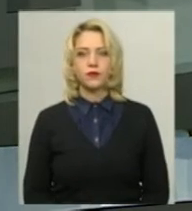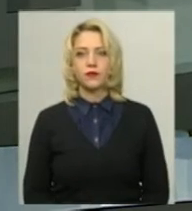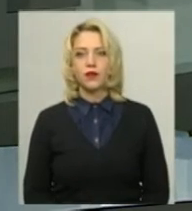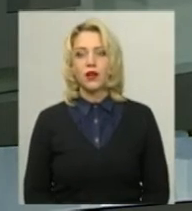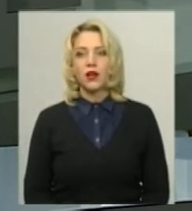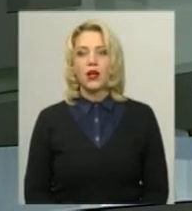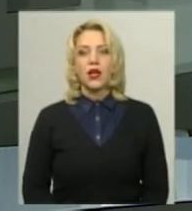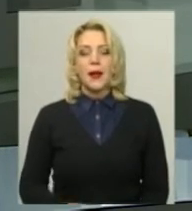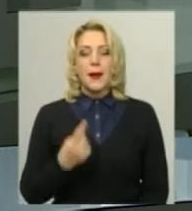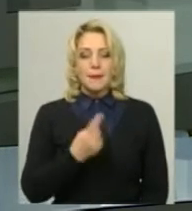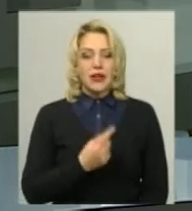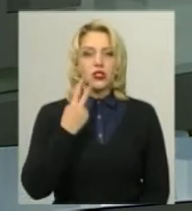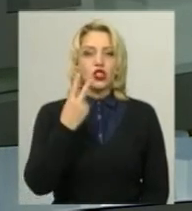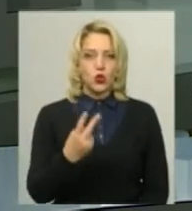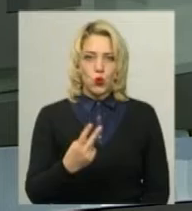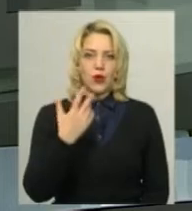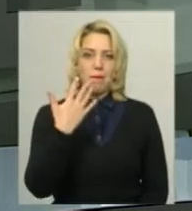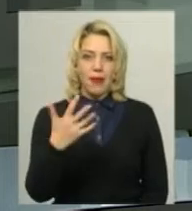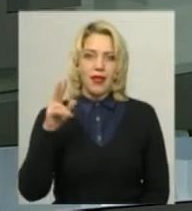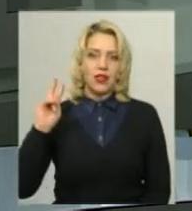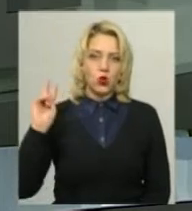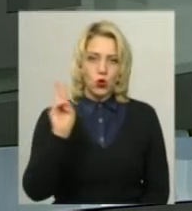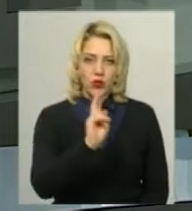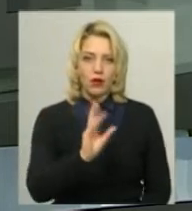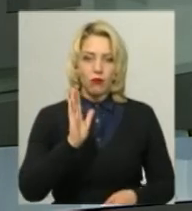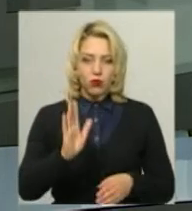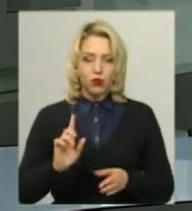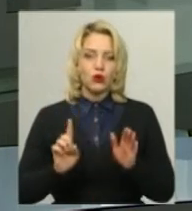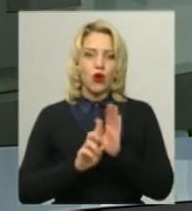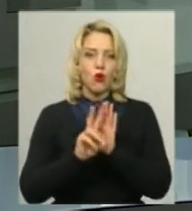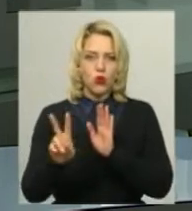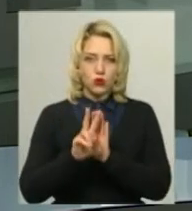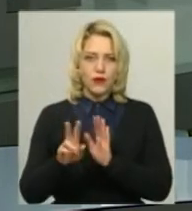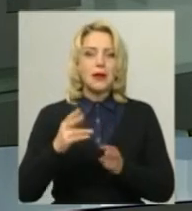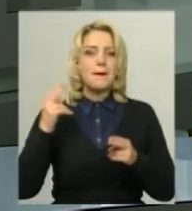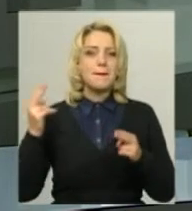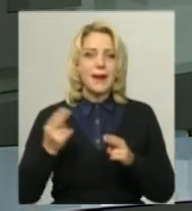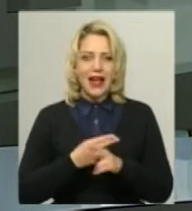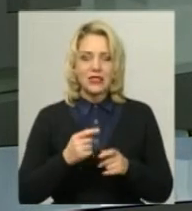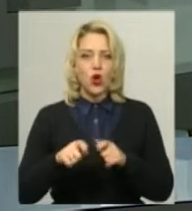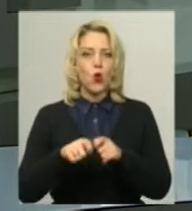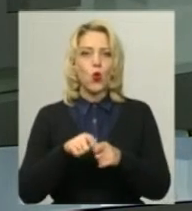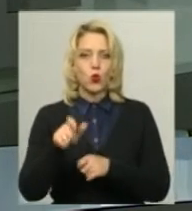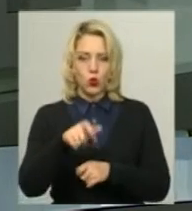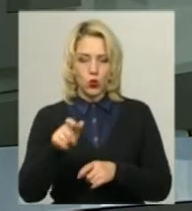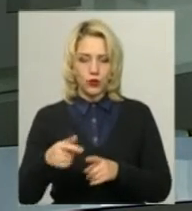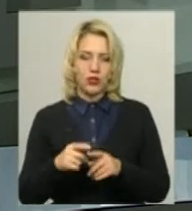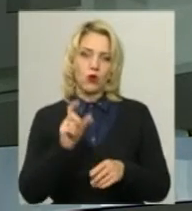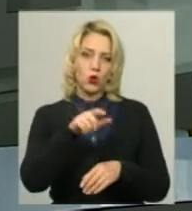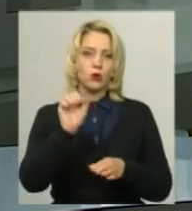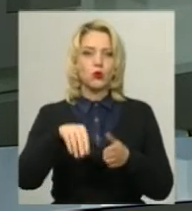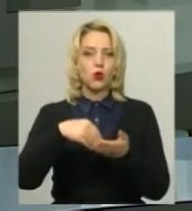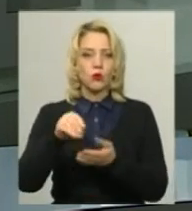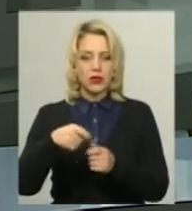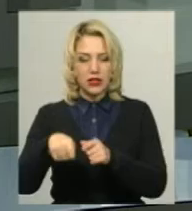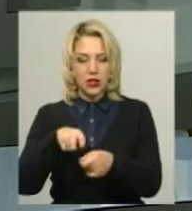Перший, другий та п'ятий тролейбусні маршрути курсуватимуть у Хмельницькому без кондукторів. Пасажири зможуть придбати одноразовий квиток у водія.